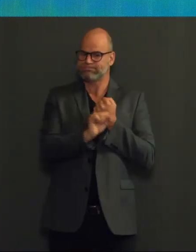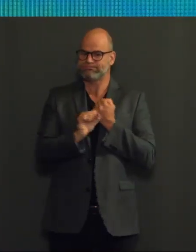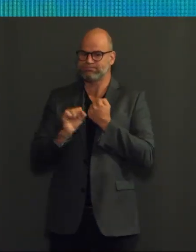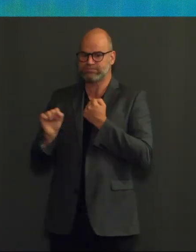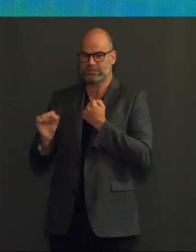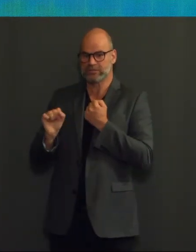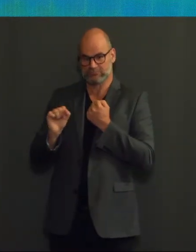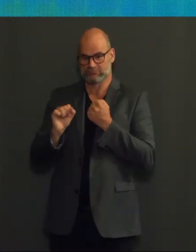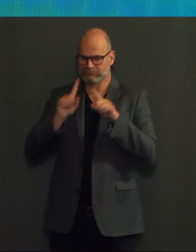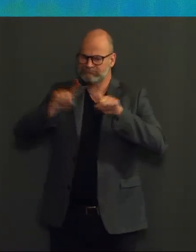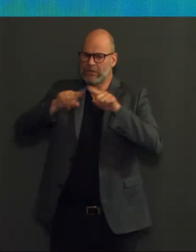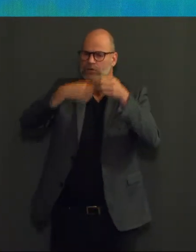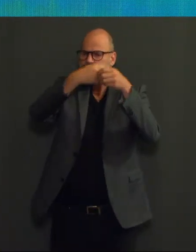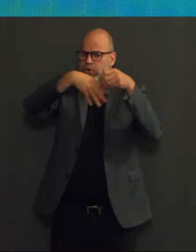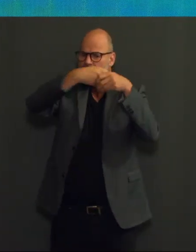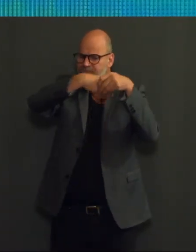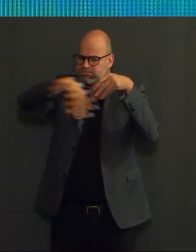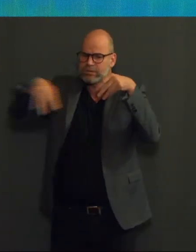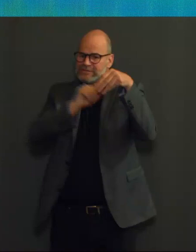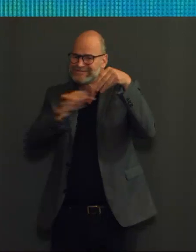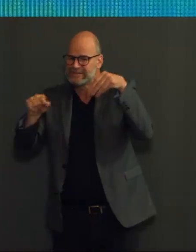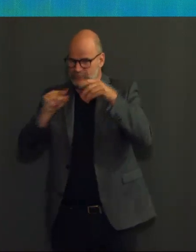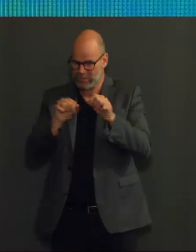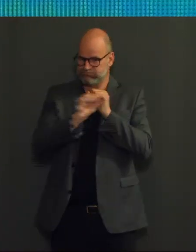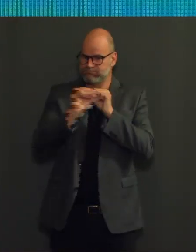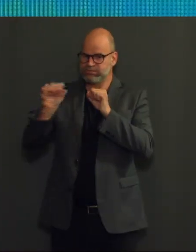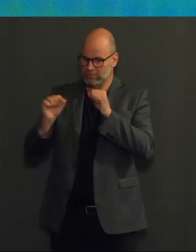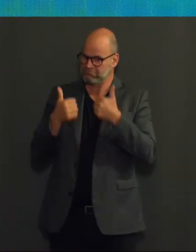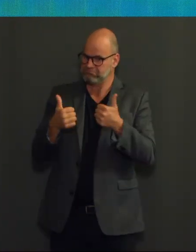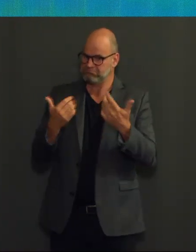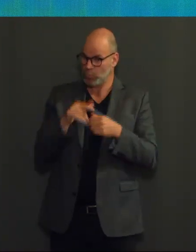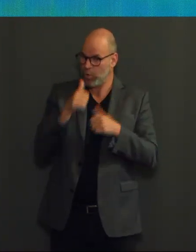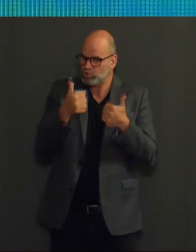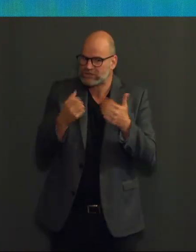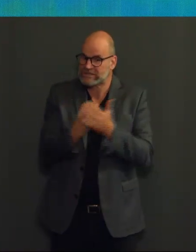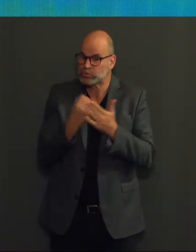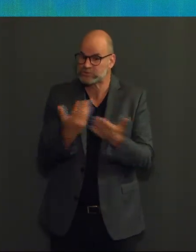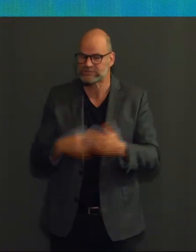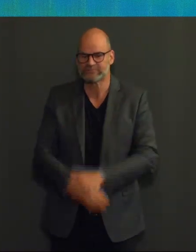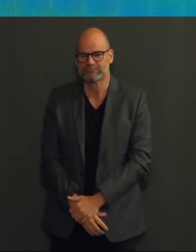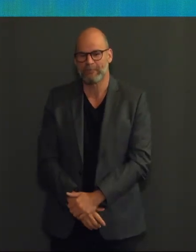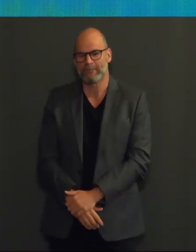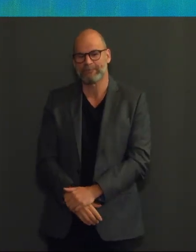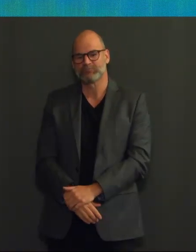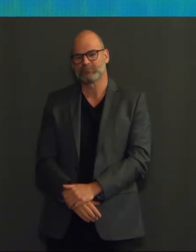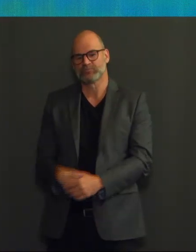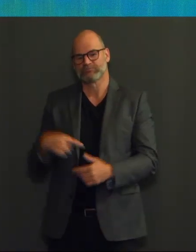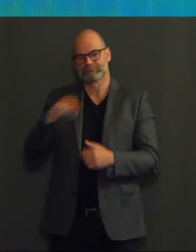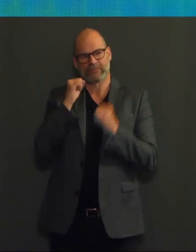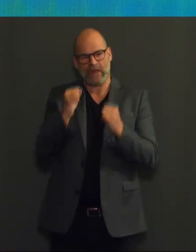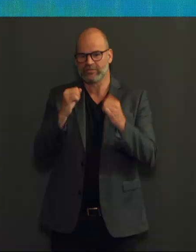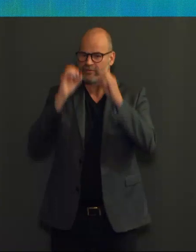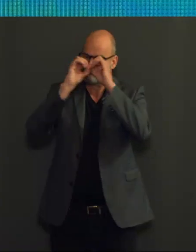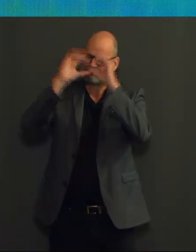Dat is goed nieuws en het stelt ons gerust dat we stilletjes aan ook het ergste van deze pandemie achter ons kunnen laten.